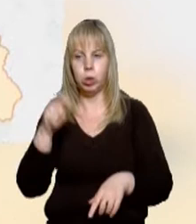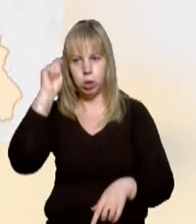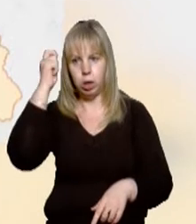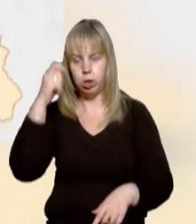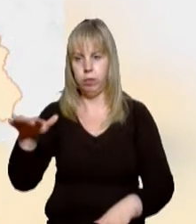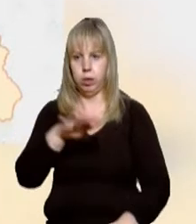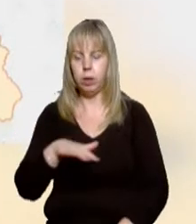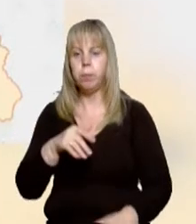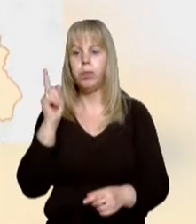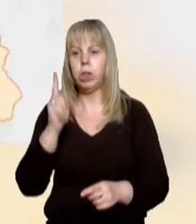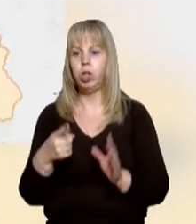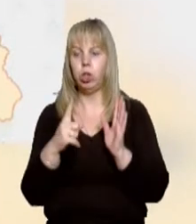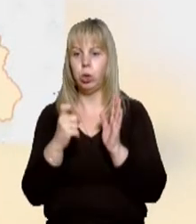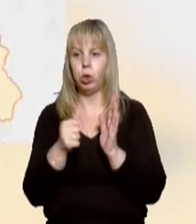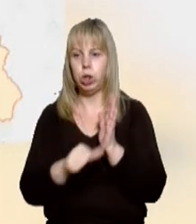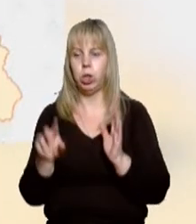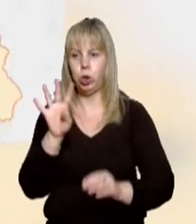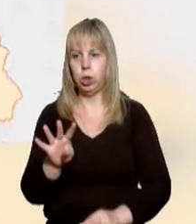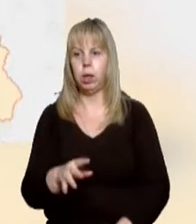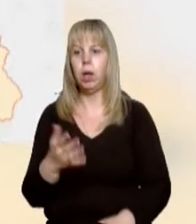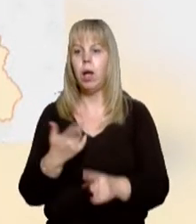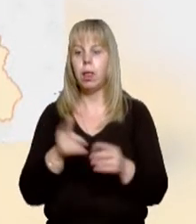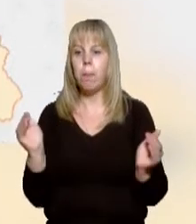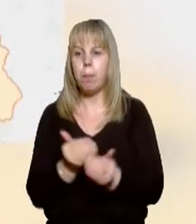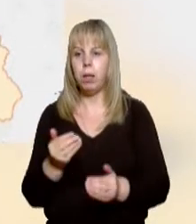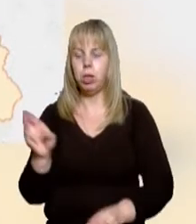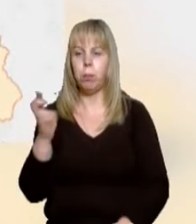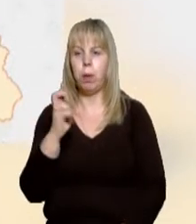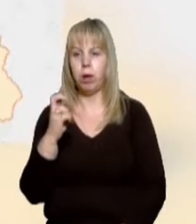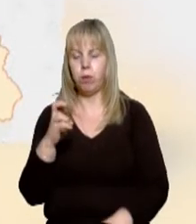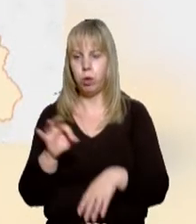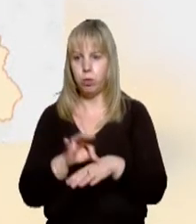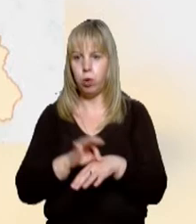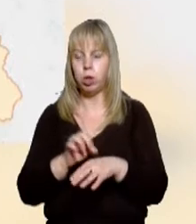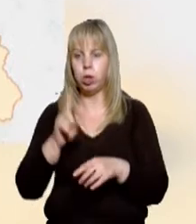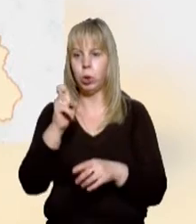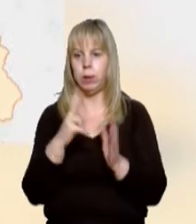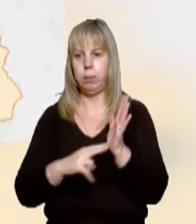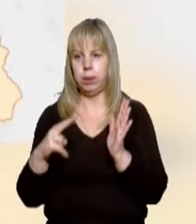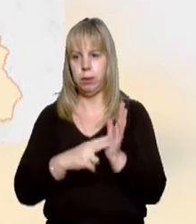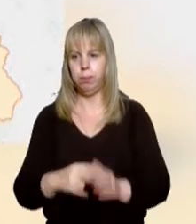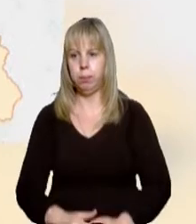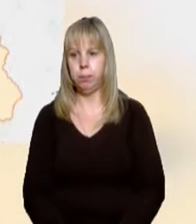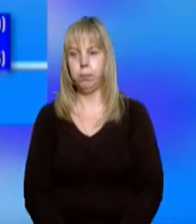Тячівському районі – 1164. Найменше на Берегівщині – 177.